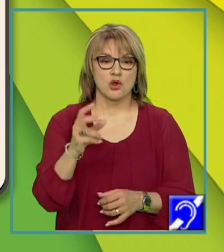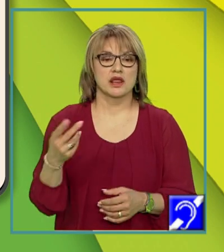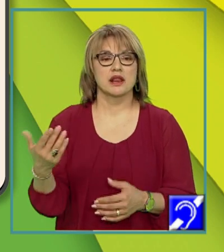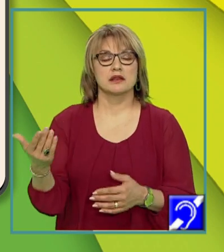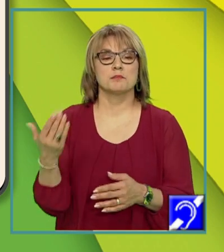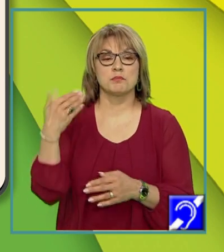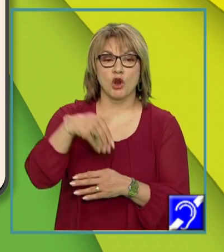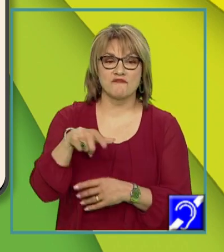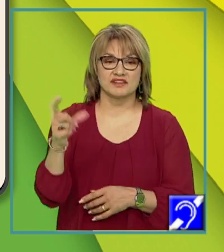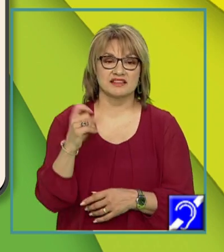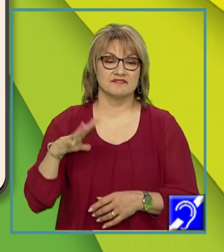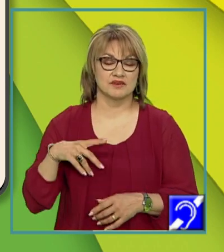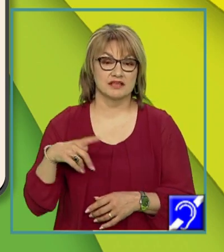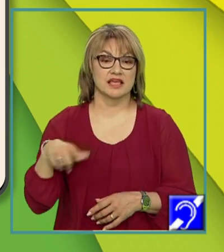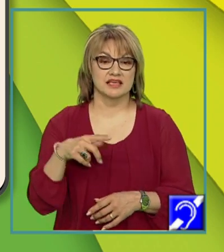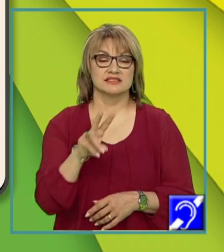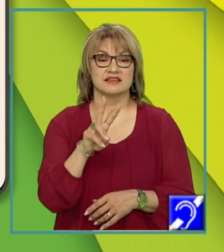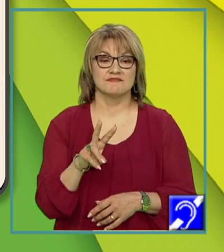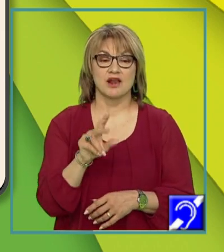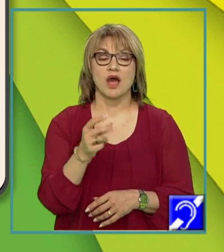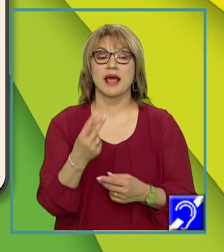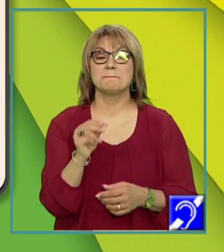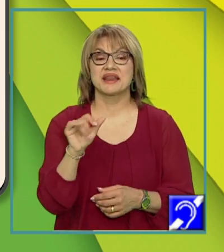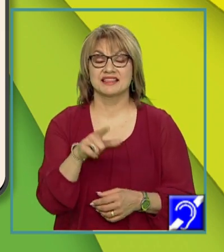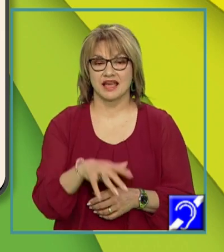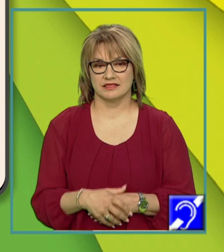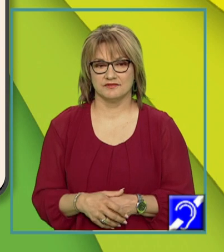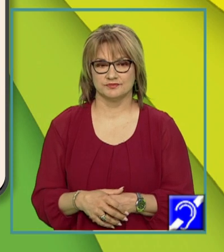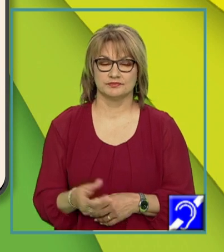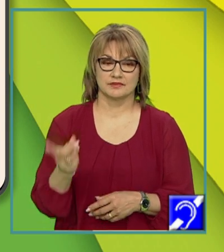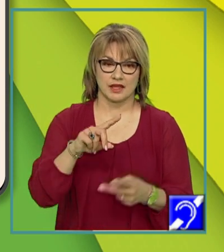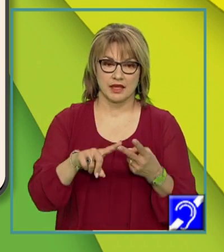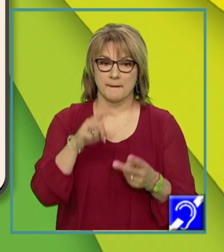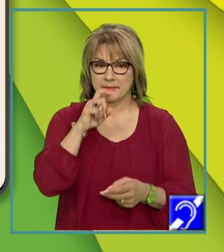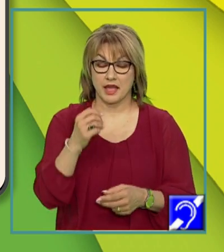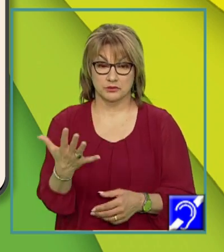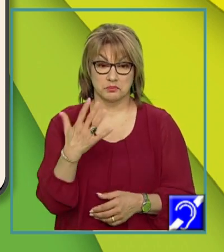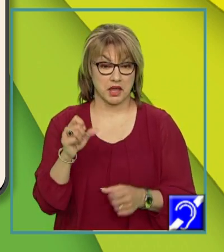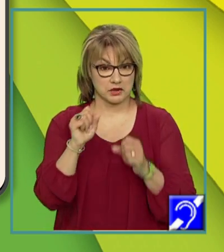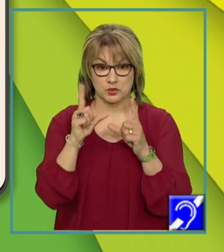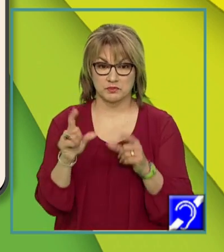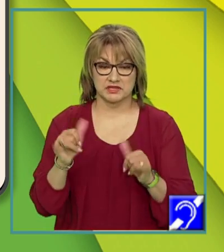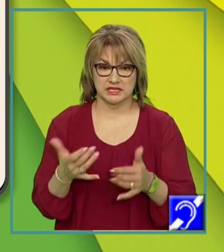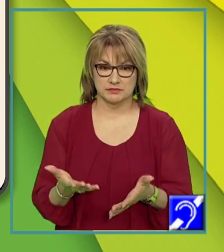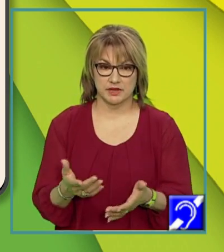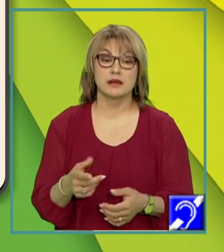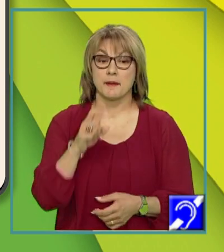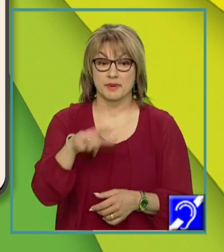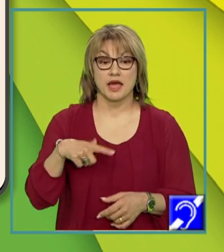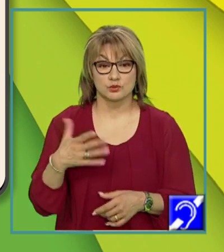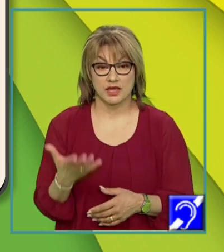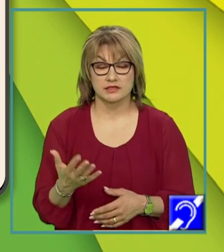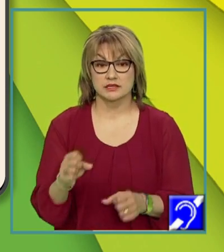Franța și recunoaștem valoarea predicativă a verbului. Băiatul pare uimit de întâmplare. Băiatul este uimit de